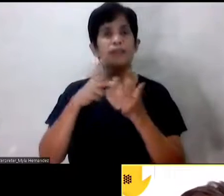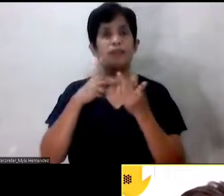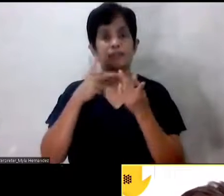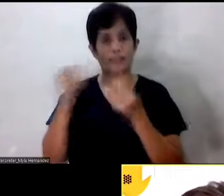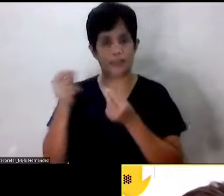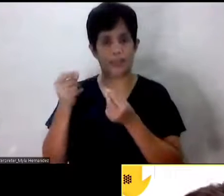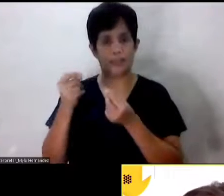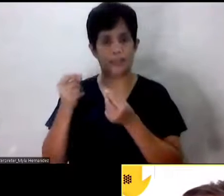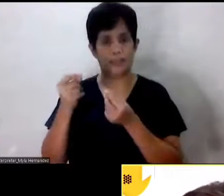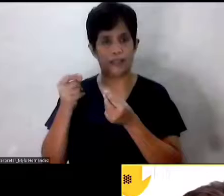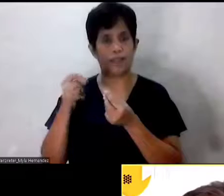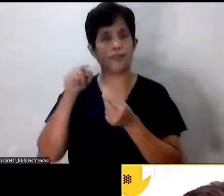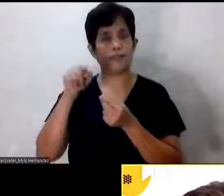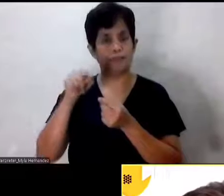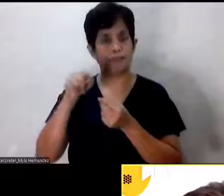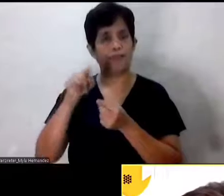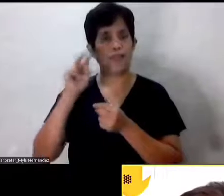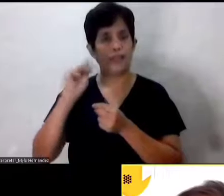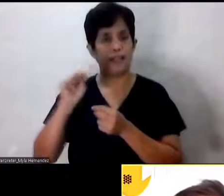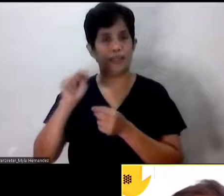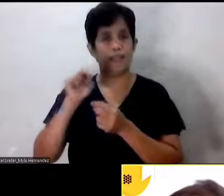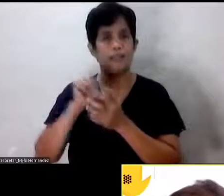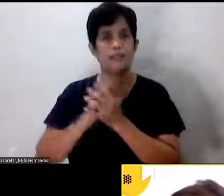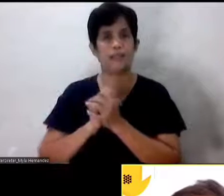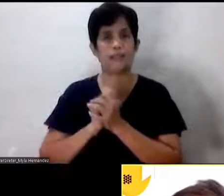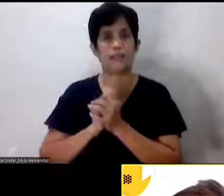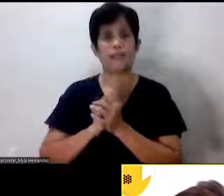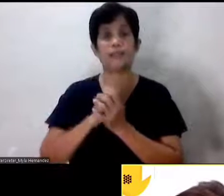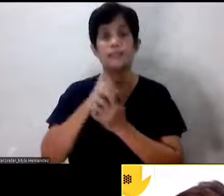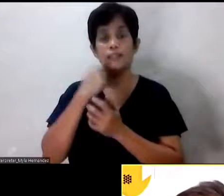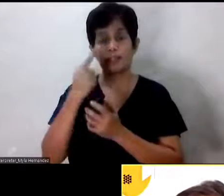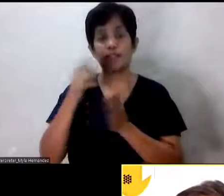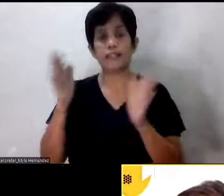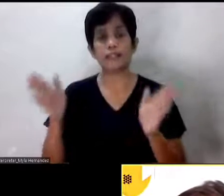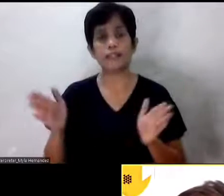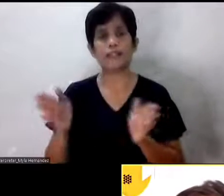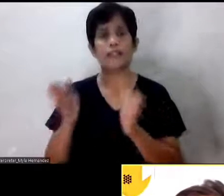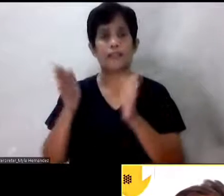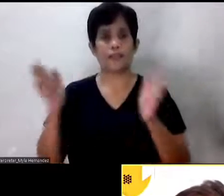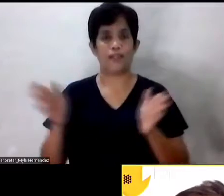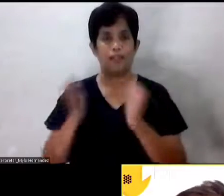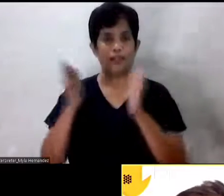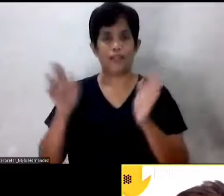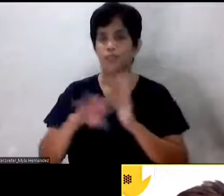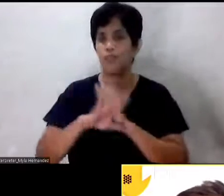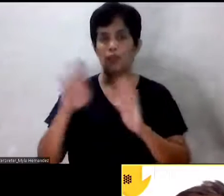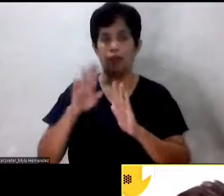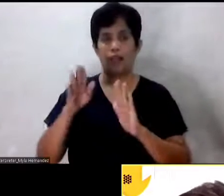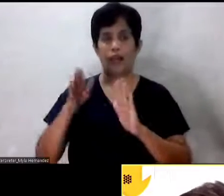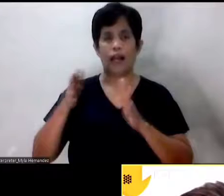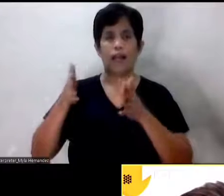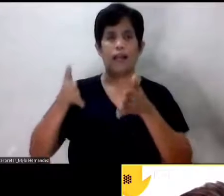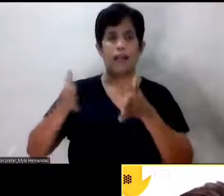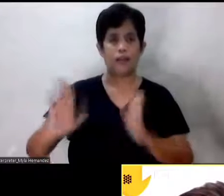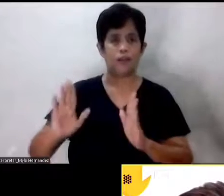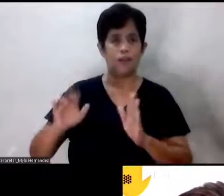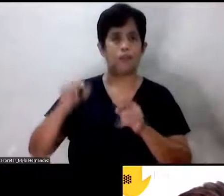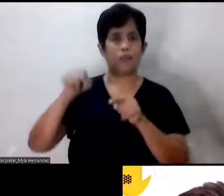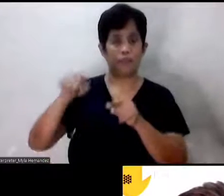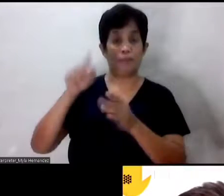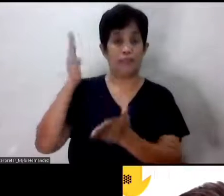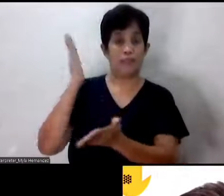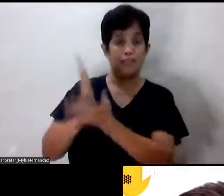kailangang landas na tahakin ng tao na yun. I'm just saying this to encourage, huwag kayong papayag na, hihinto na lang,